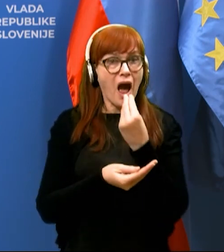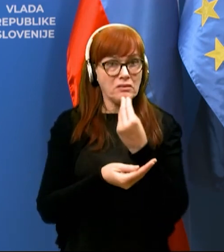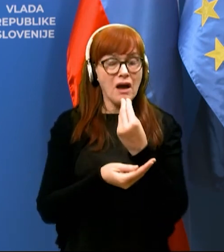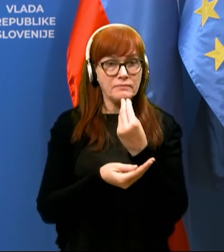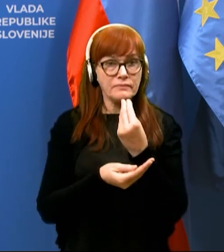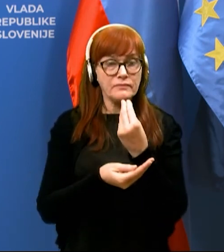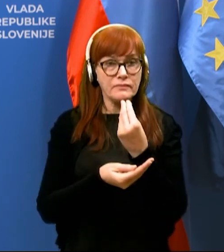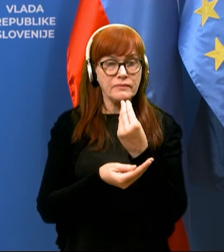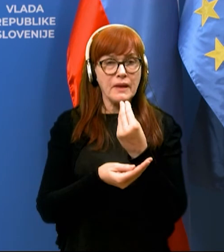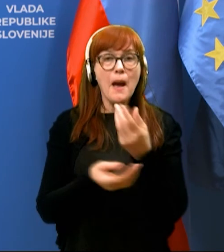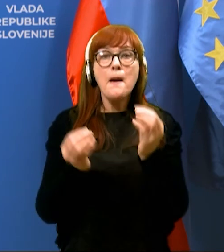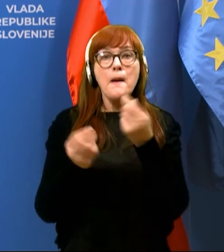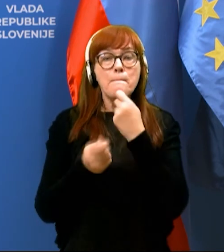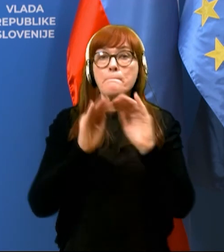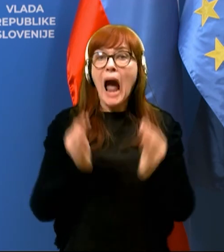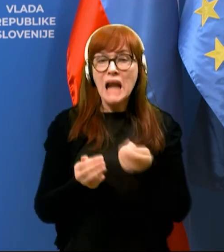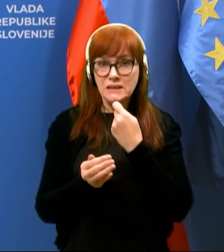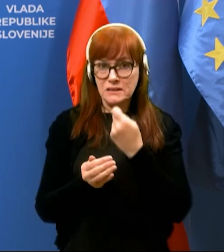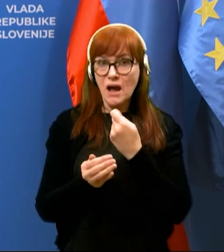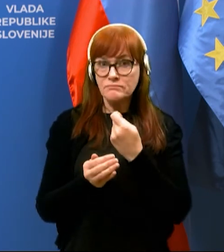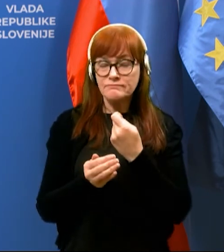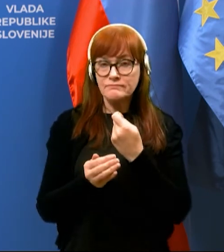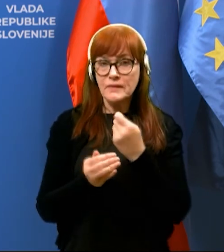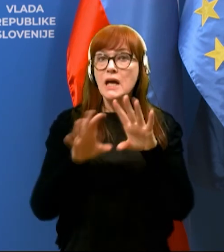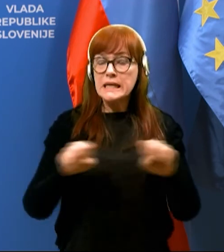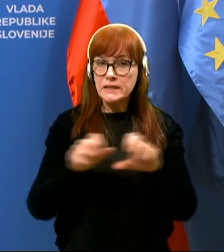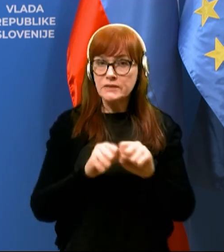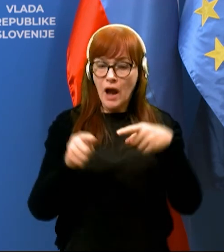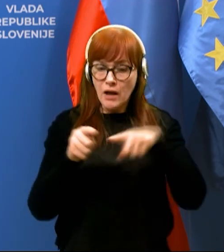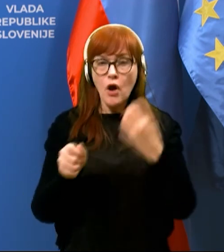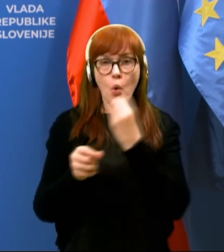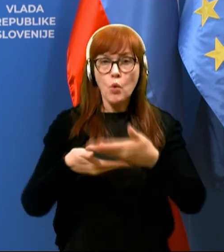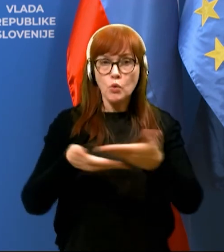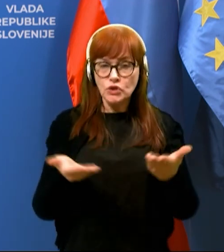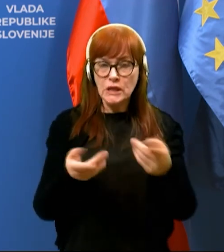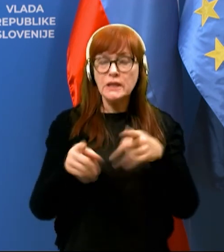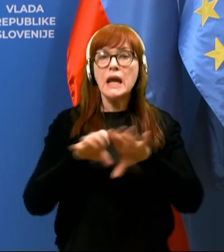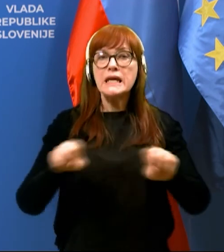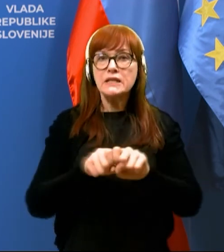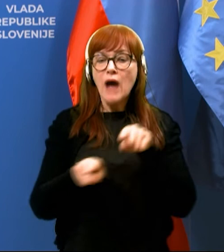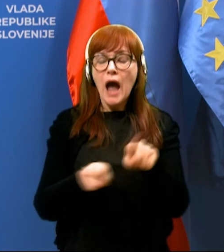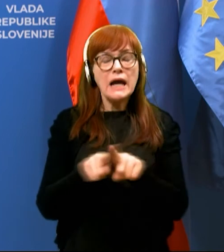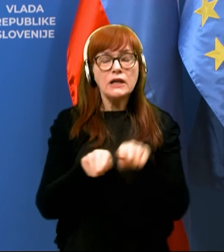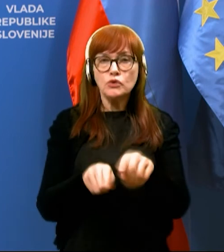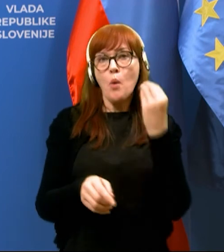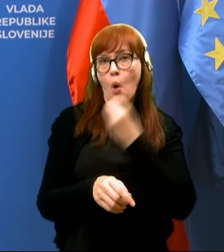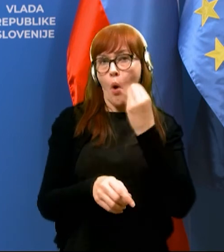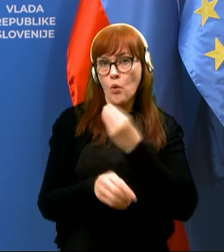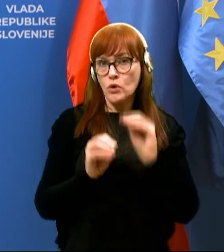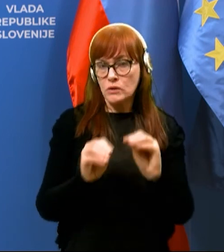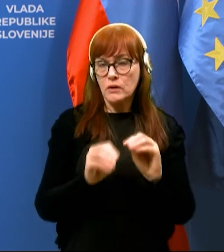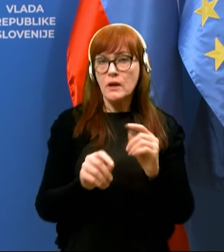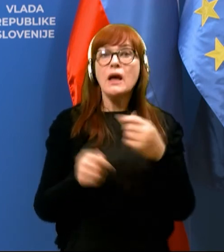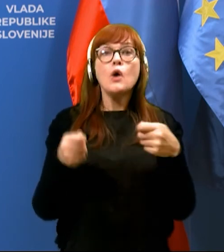pri malici se malica izvaja v samih očilnicah, kjer se izvaja tudi pouk. Kar se tiče